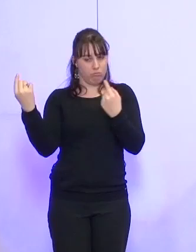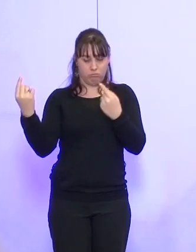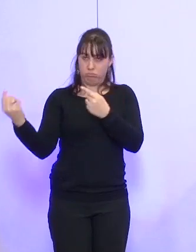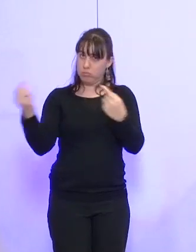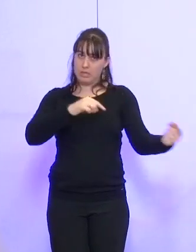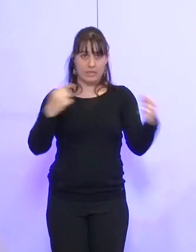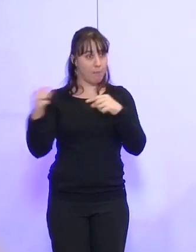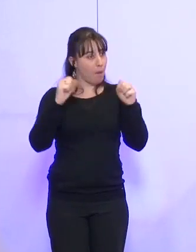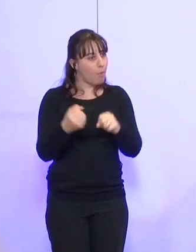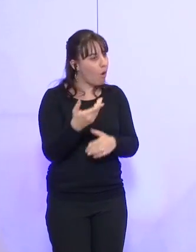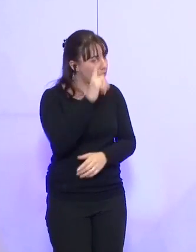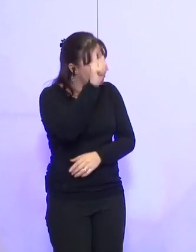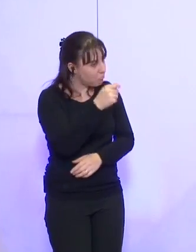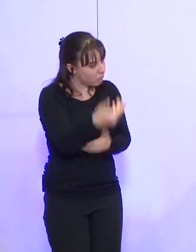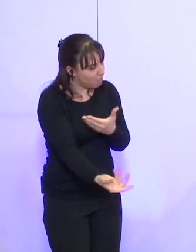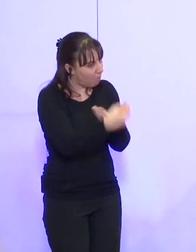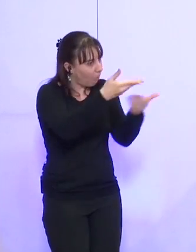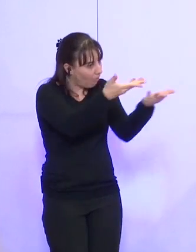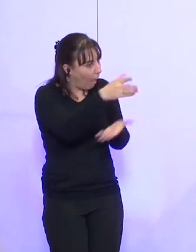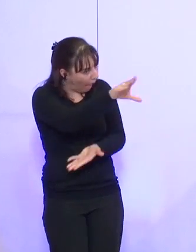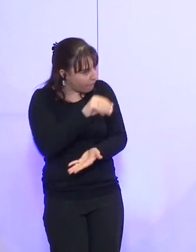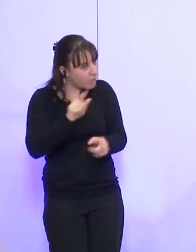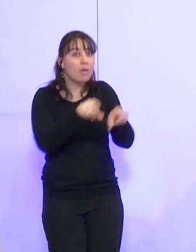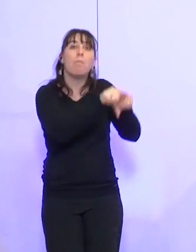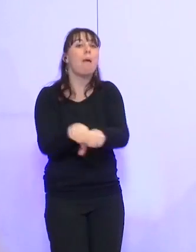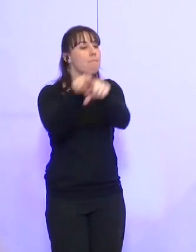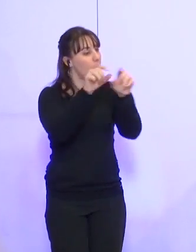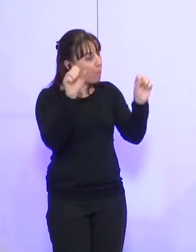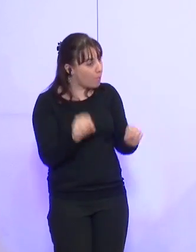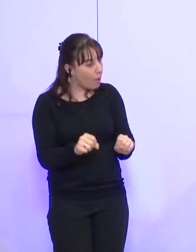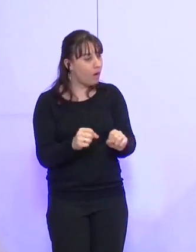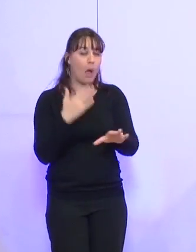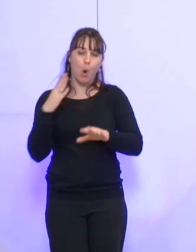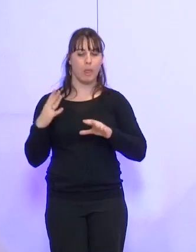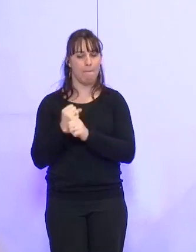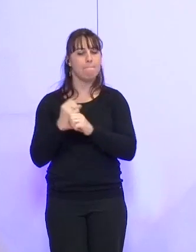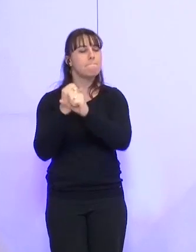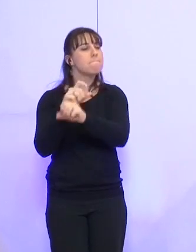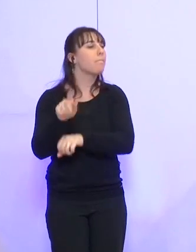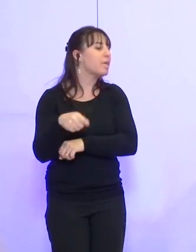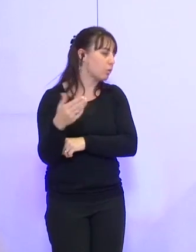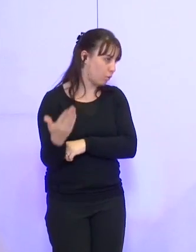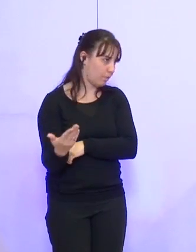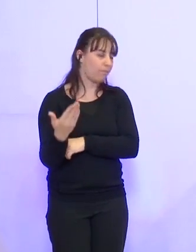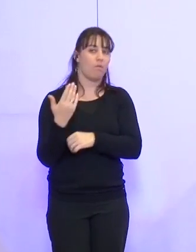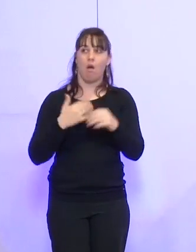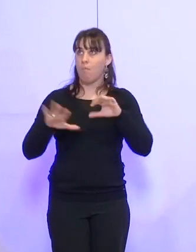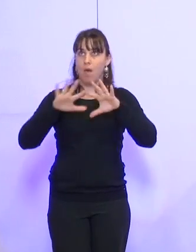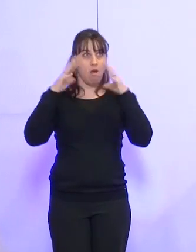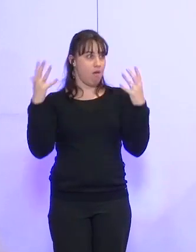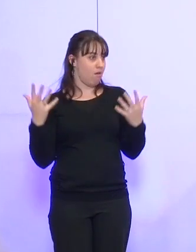invités cordialement, comme les autres élus, et d'autres où là, c'est un petit peu plus synthétique. Mais sinon,